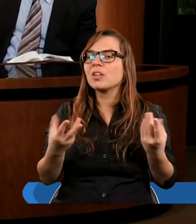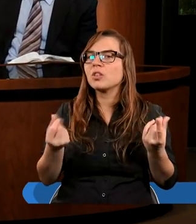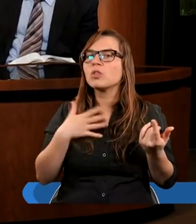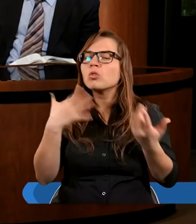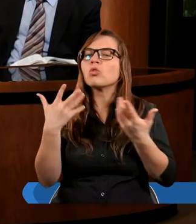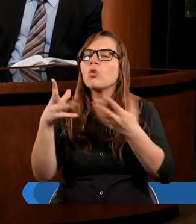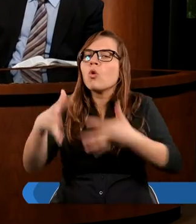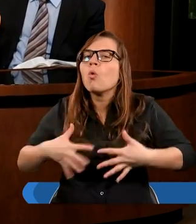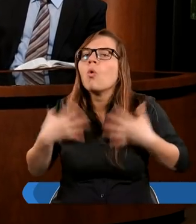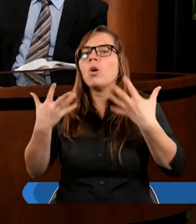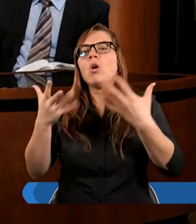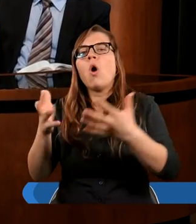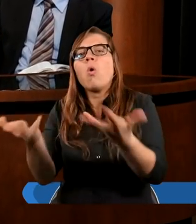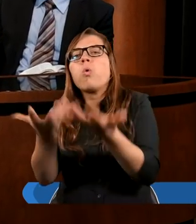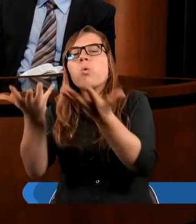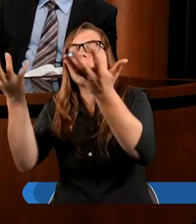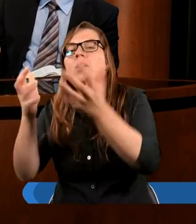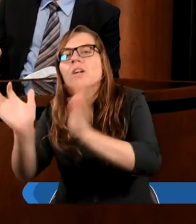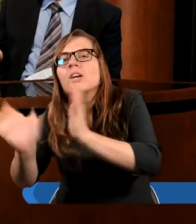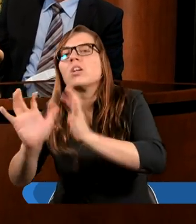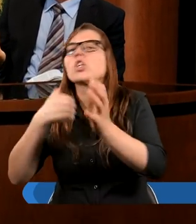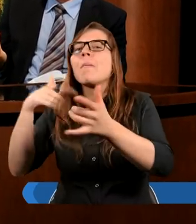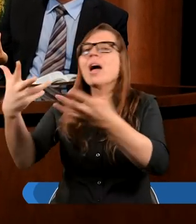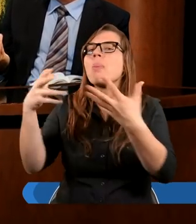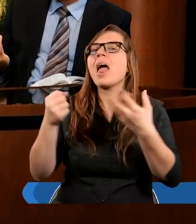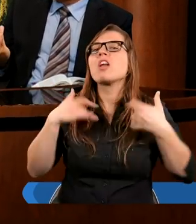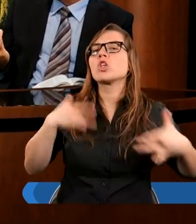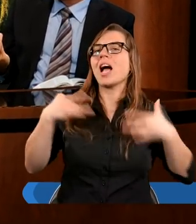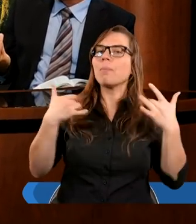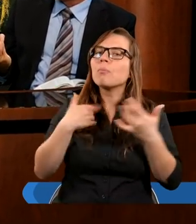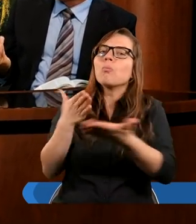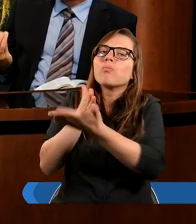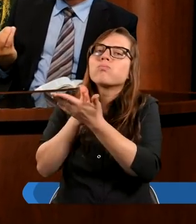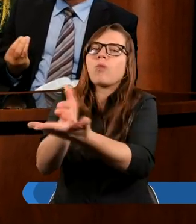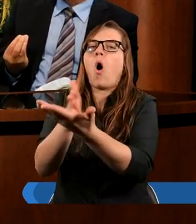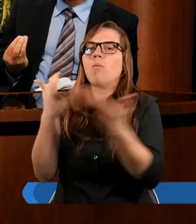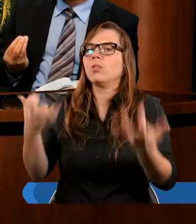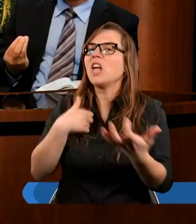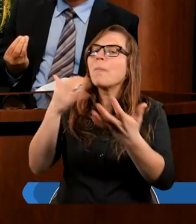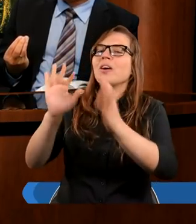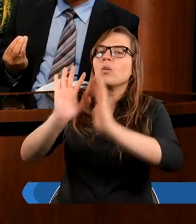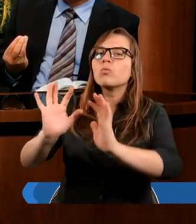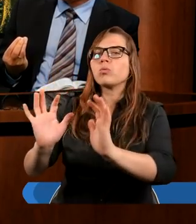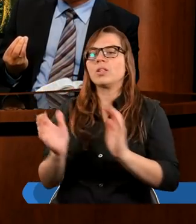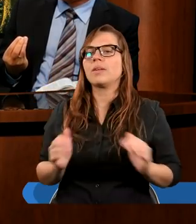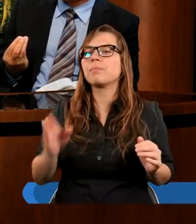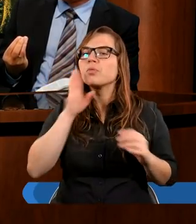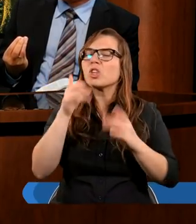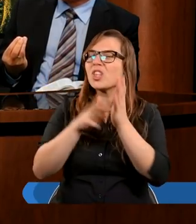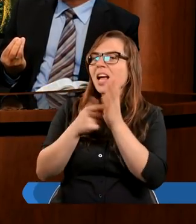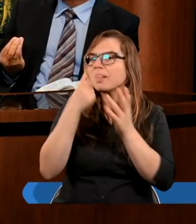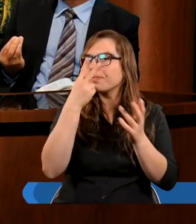ulżyć Mu w tym. Robić wszystko właśnie, żeby On nie cierpiał na tyle, na ile można. Iż Głoś się kocha. Natomiast kiedy widzimy właśnie często,